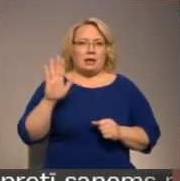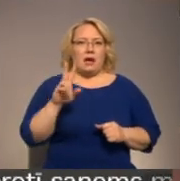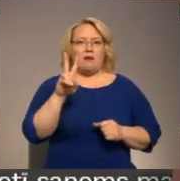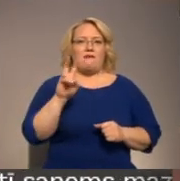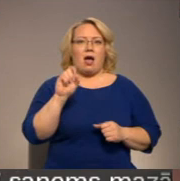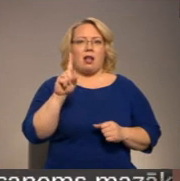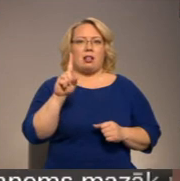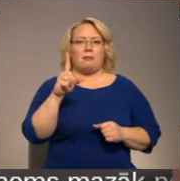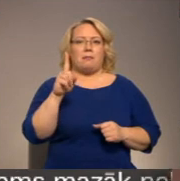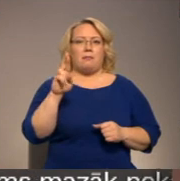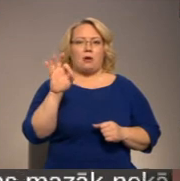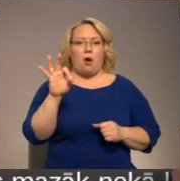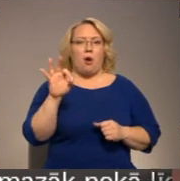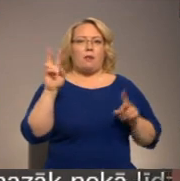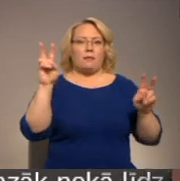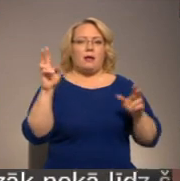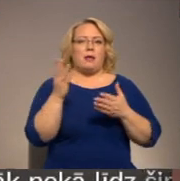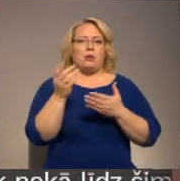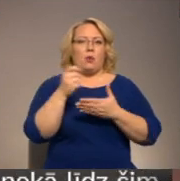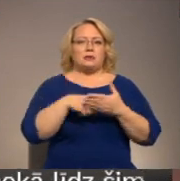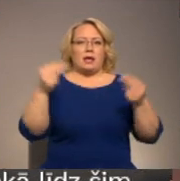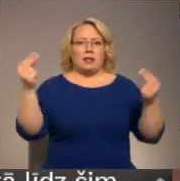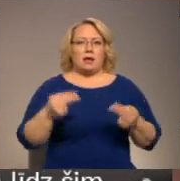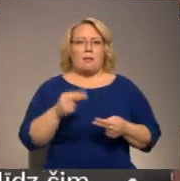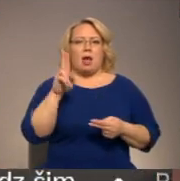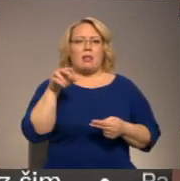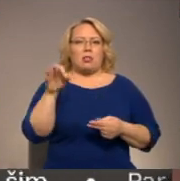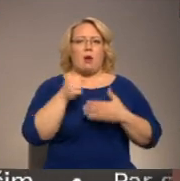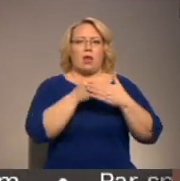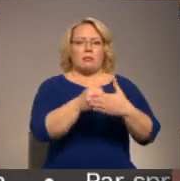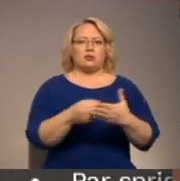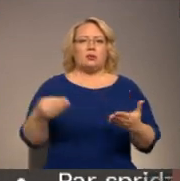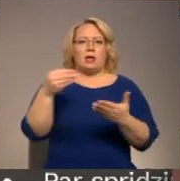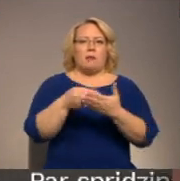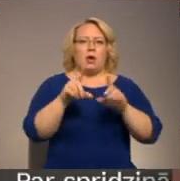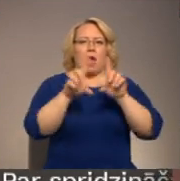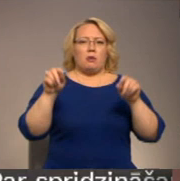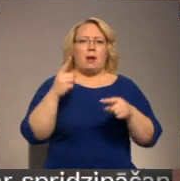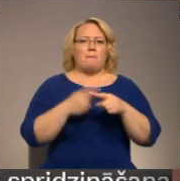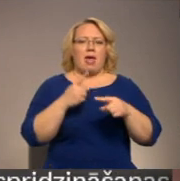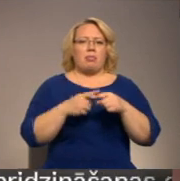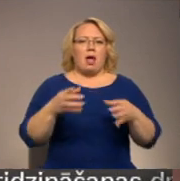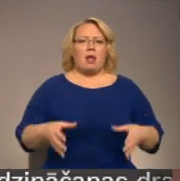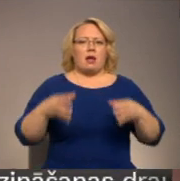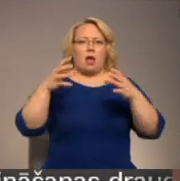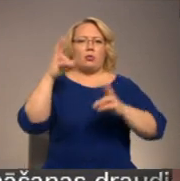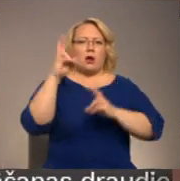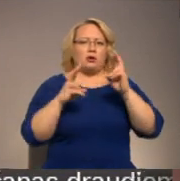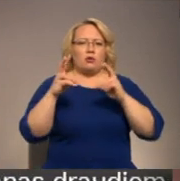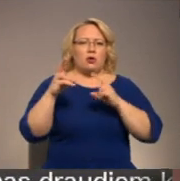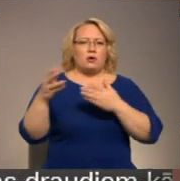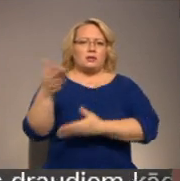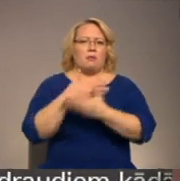valstīs, Sijā Valpro, noslēdza slīgumu ar NATO atbalstu un iepirkuma aģentūru par metāla kānu ražošanu sabiedroto